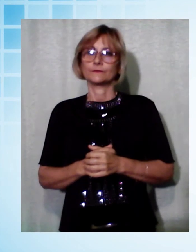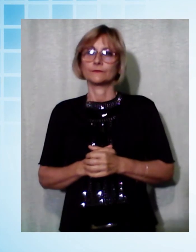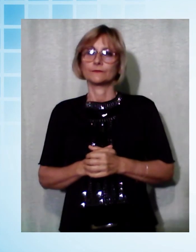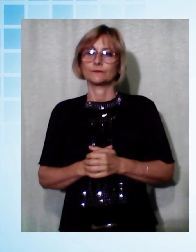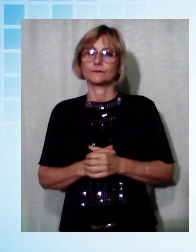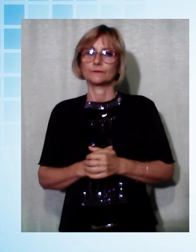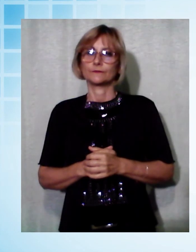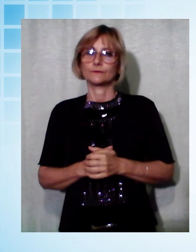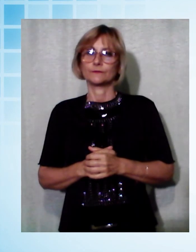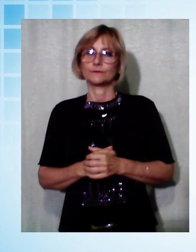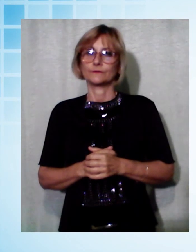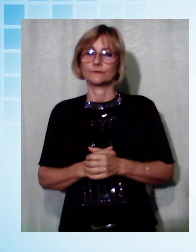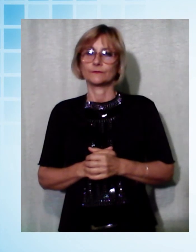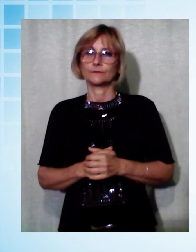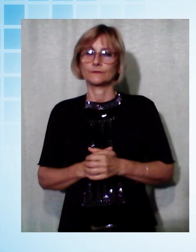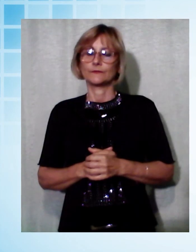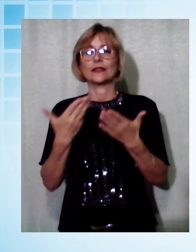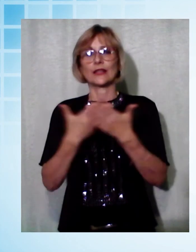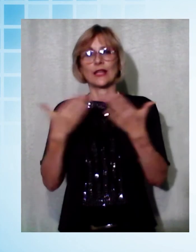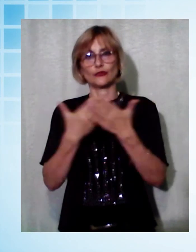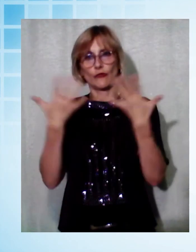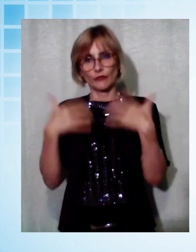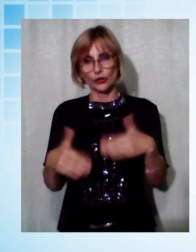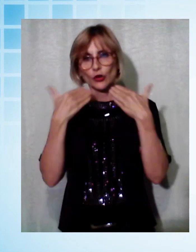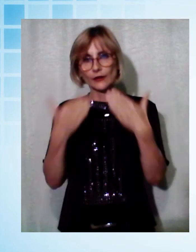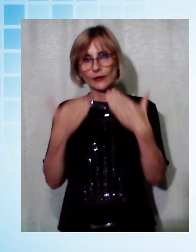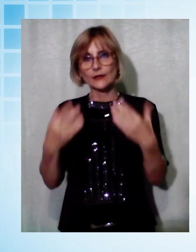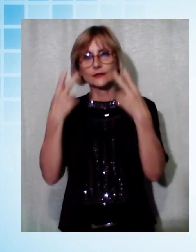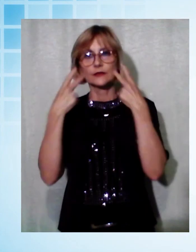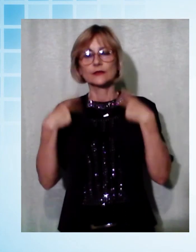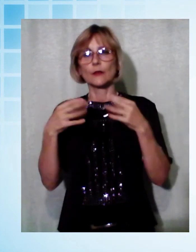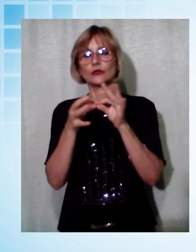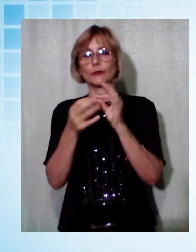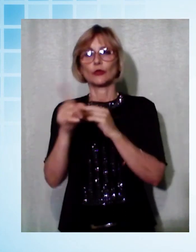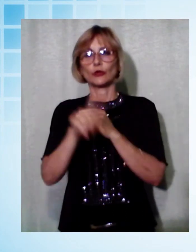È tutto per la prima parte del TG ora la pubblicità e subito dopo lo sport.